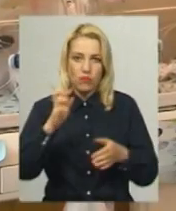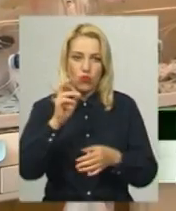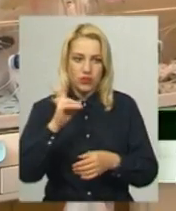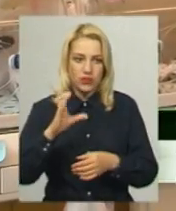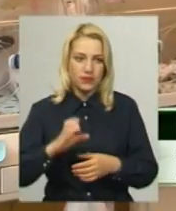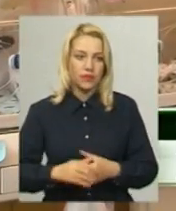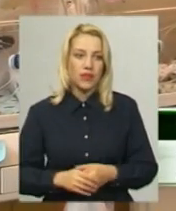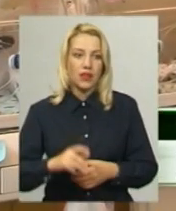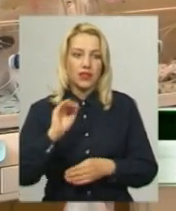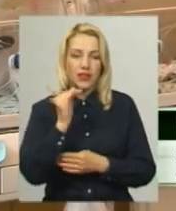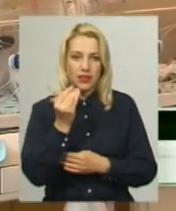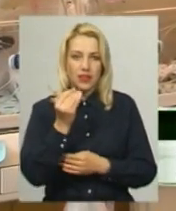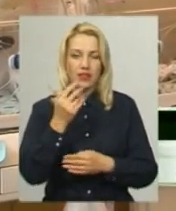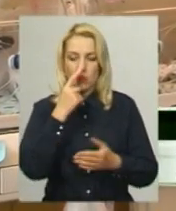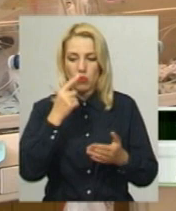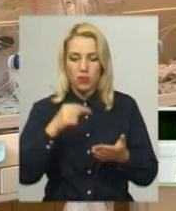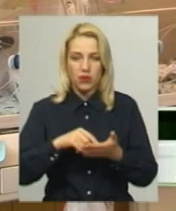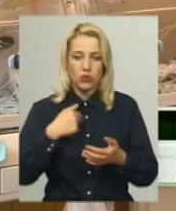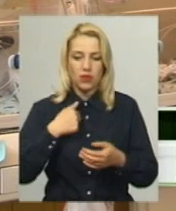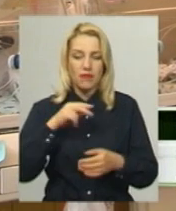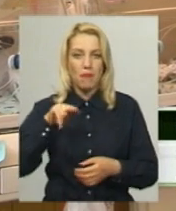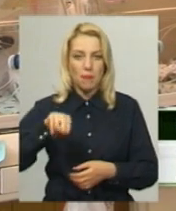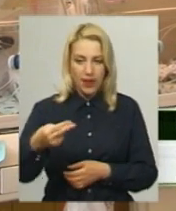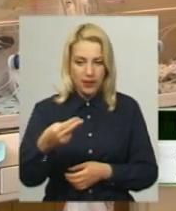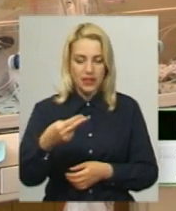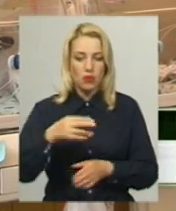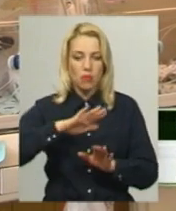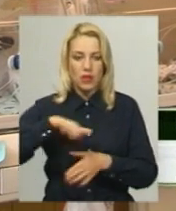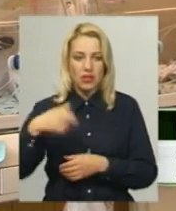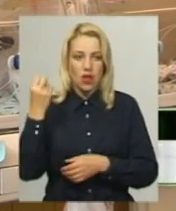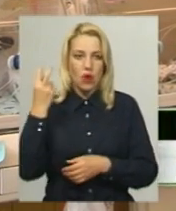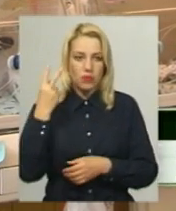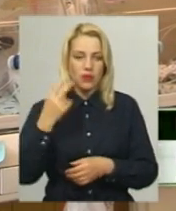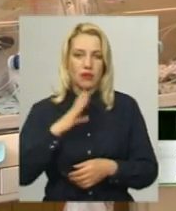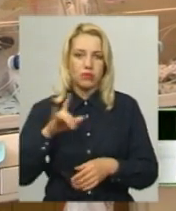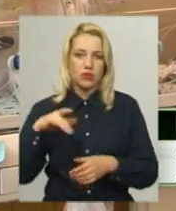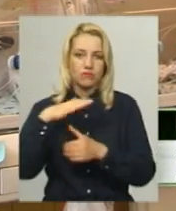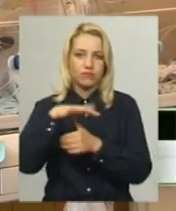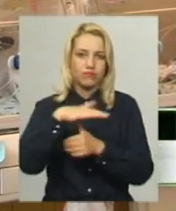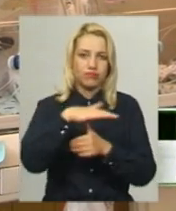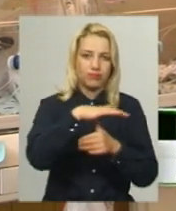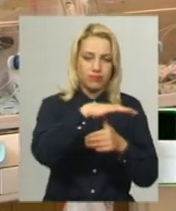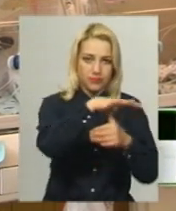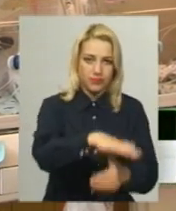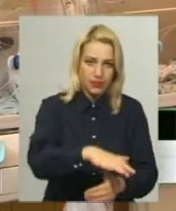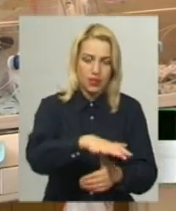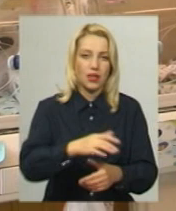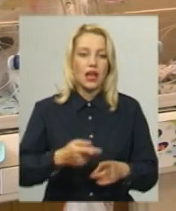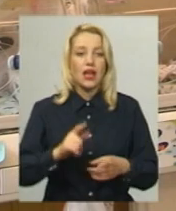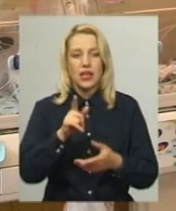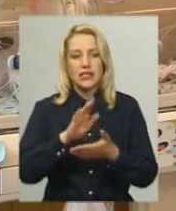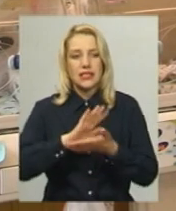поступила в п'ятницю після обіду, привезена санавіацією. Стан дитинки важкий,